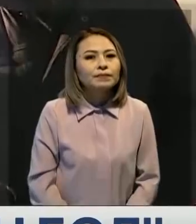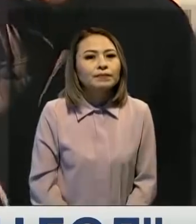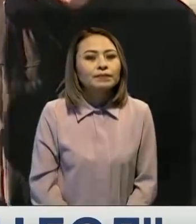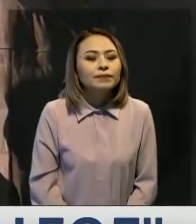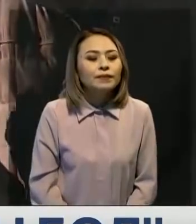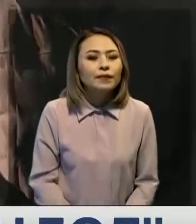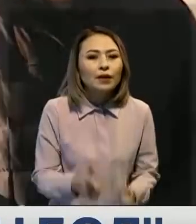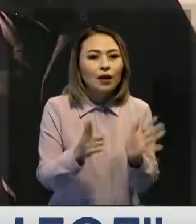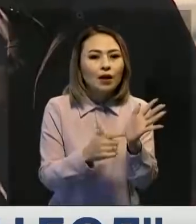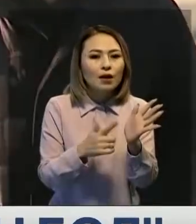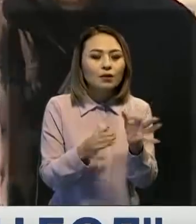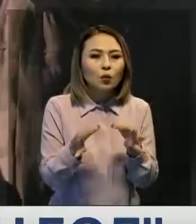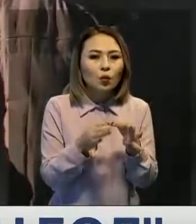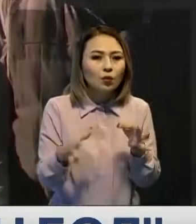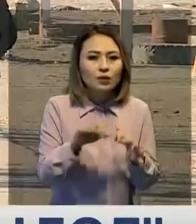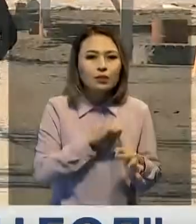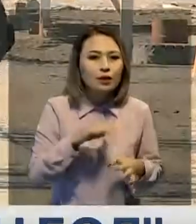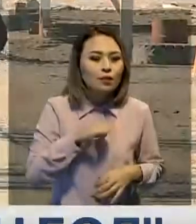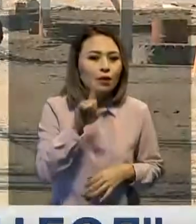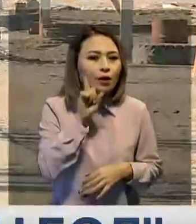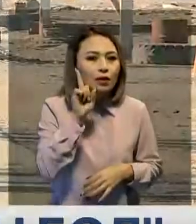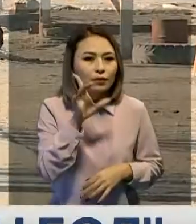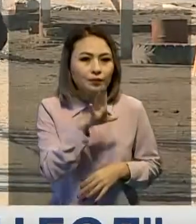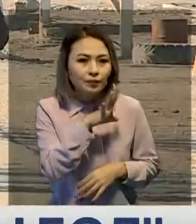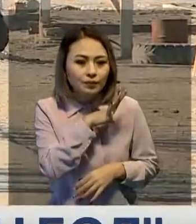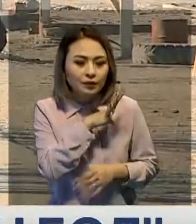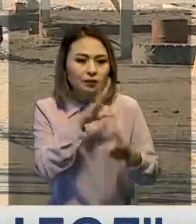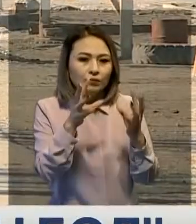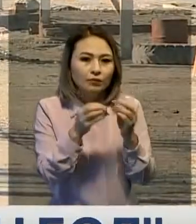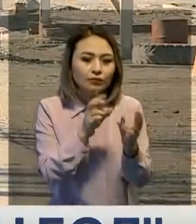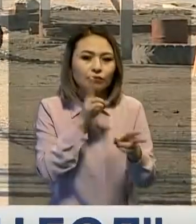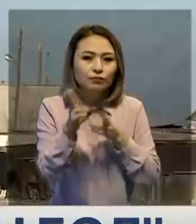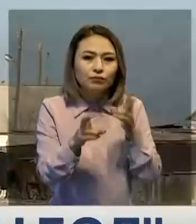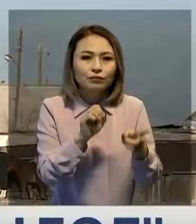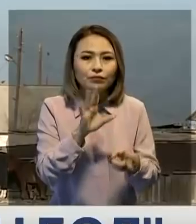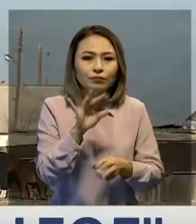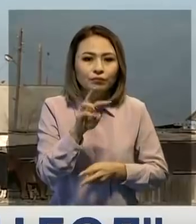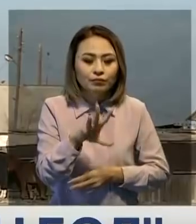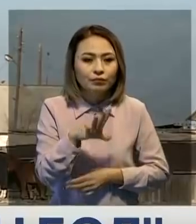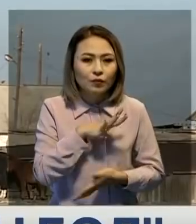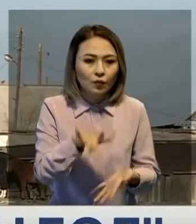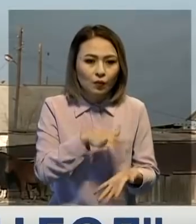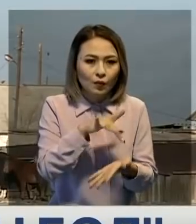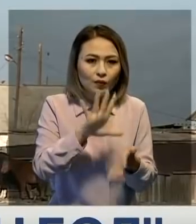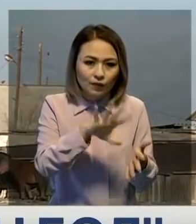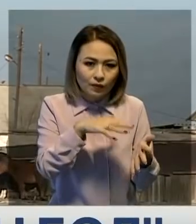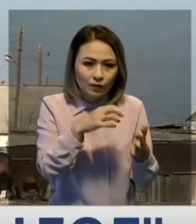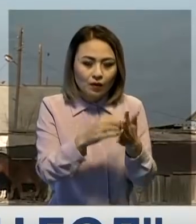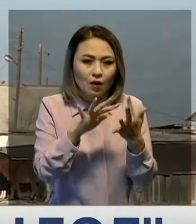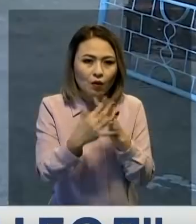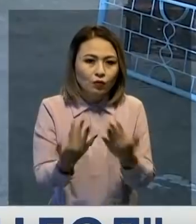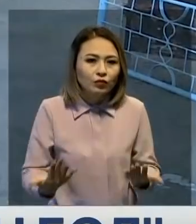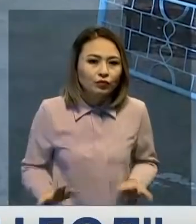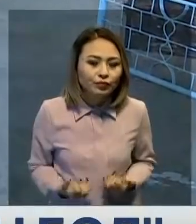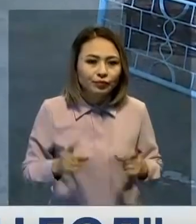Ал қарағанды обылсындағы ең жас әкім Расул Қасен ған ең шалғай ауылдарының біріне әкім болып сайланды. Содан бері қалаболасы қайтсемде ауыл тұрғындарының